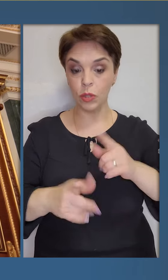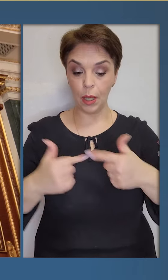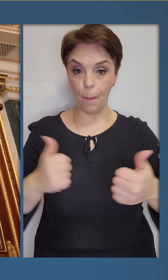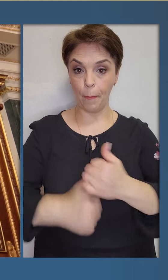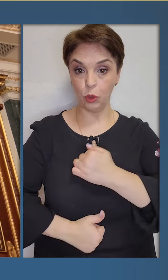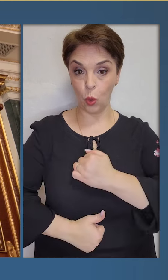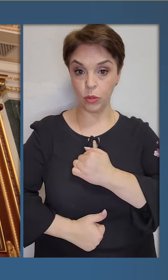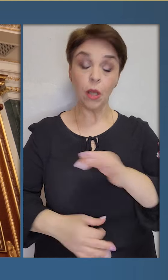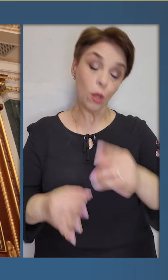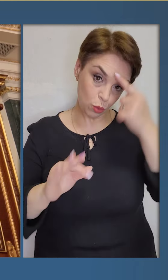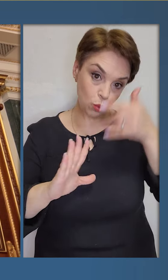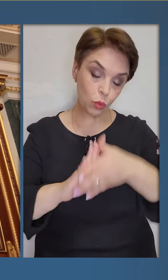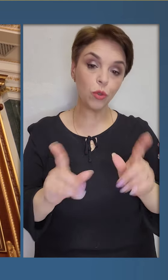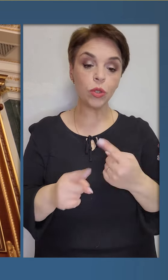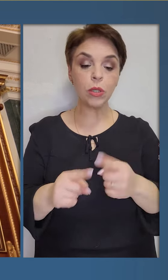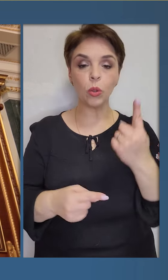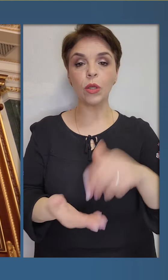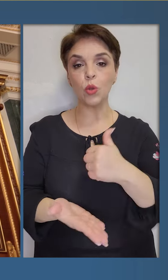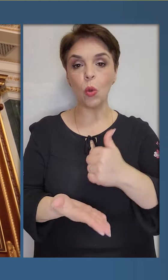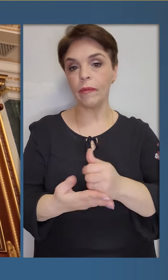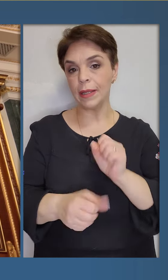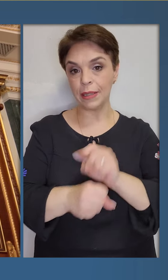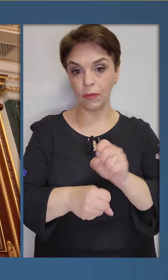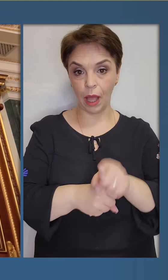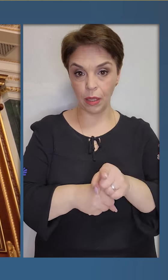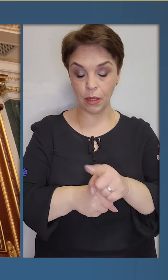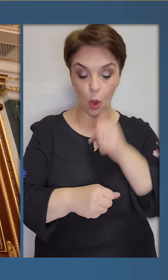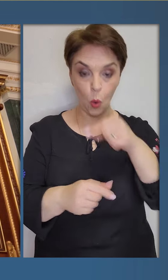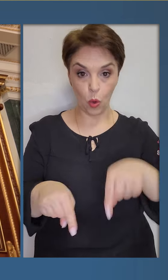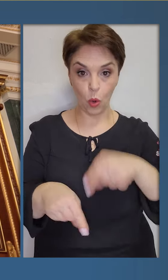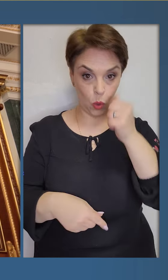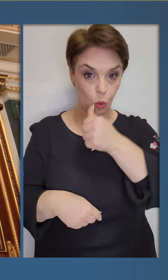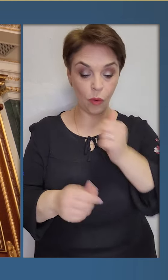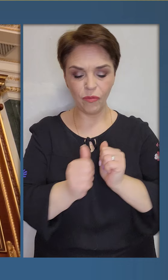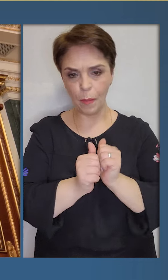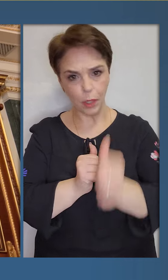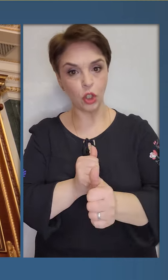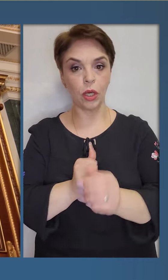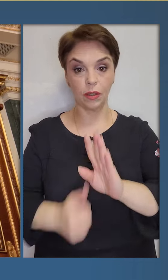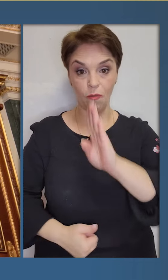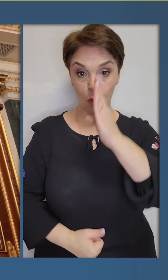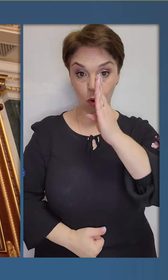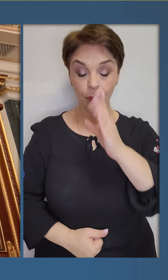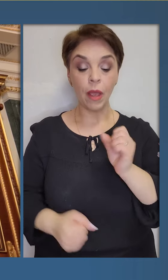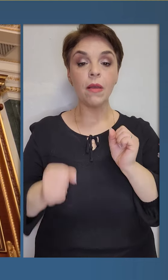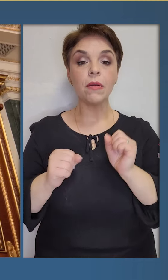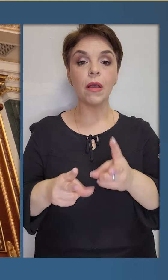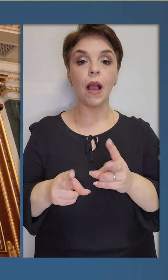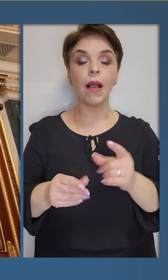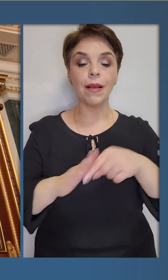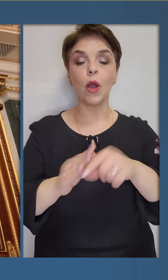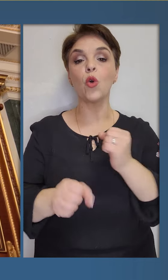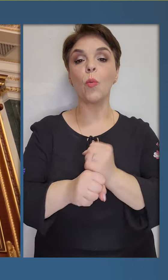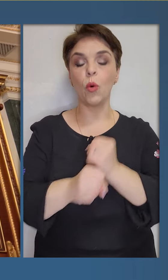підрозділів. Зрозуміло, що це одне з головних завдань року – випереджати ворога у якості